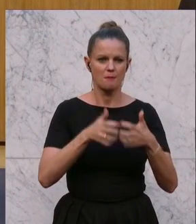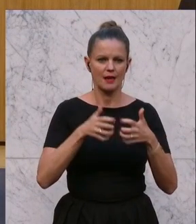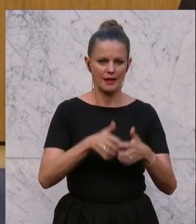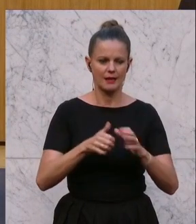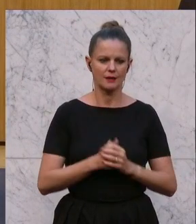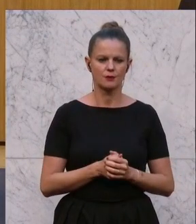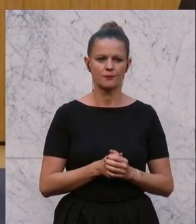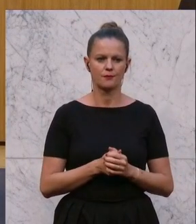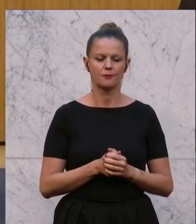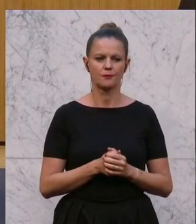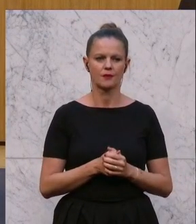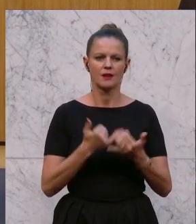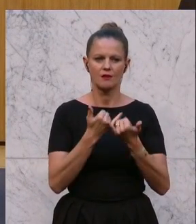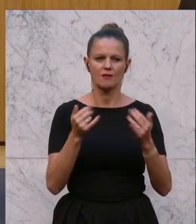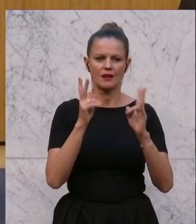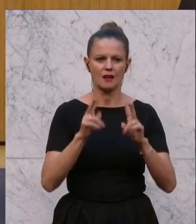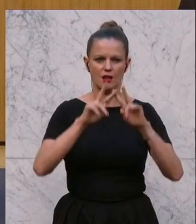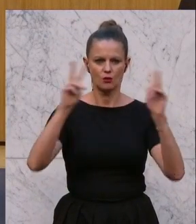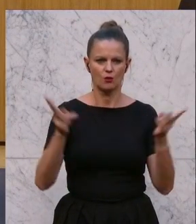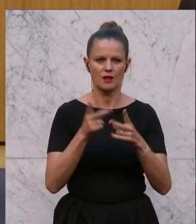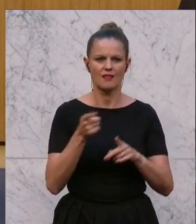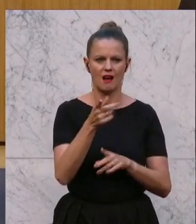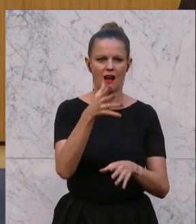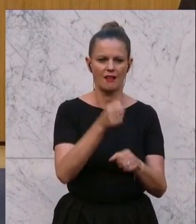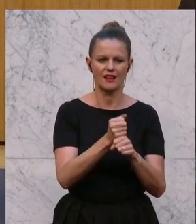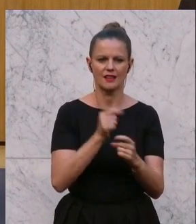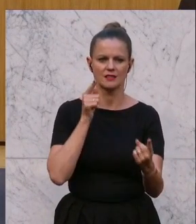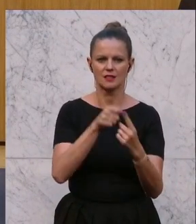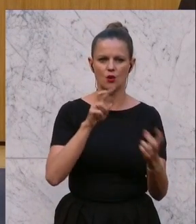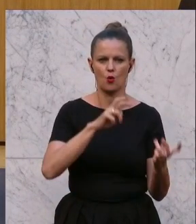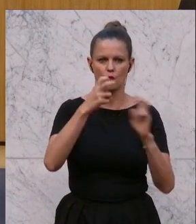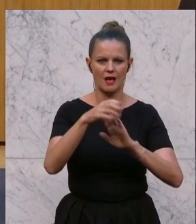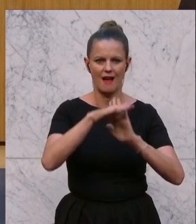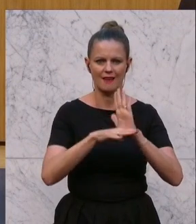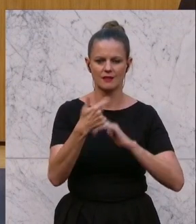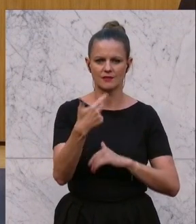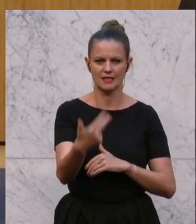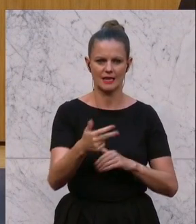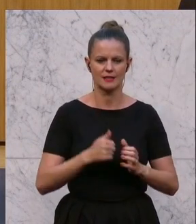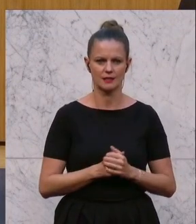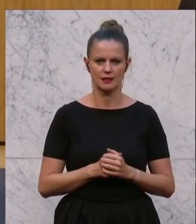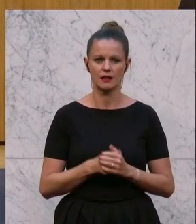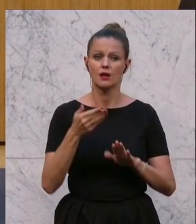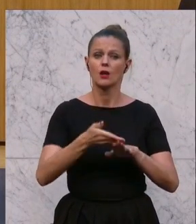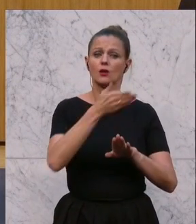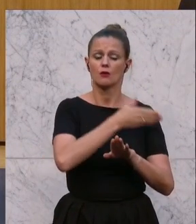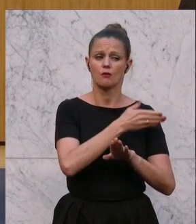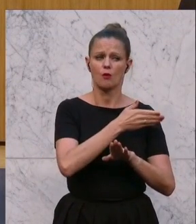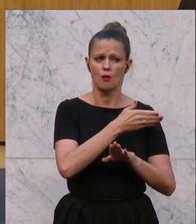zur Umsetzung der globalen Nachhaltigkeitsziele Agenda 2030. Und wenn vorhin beim